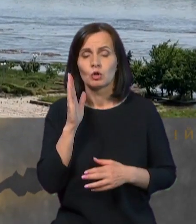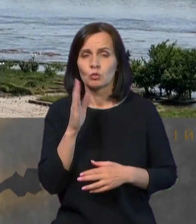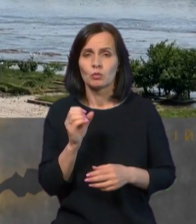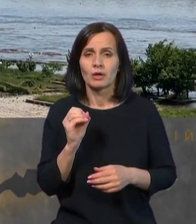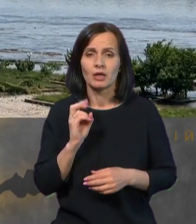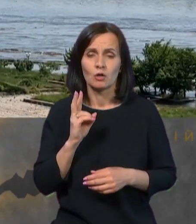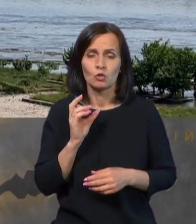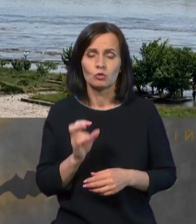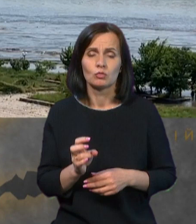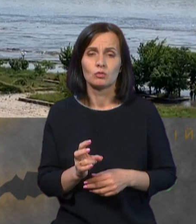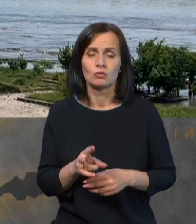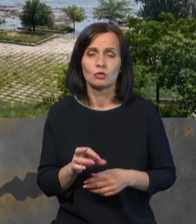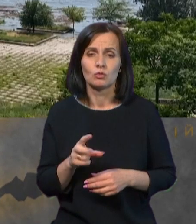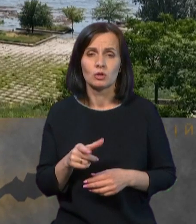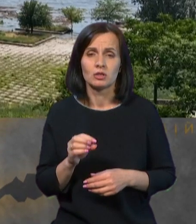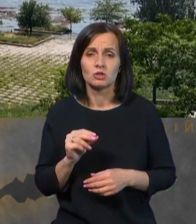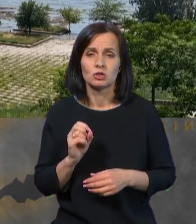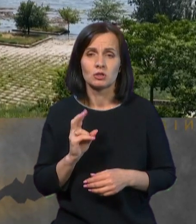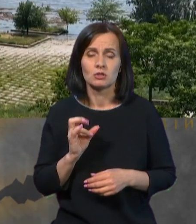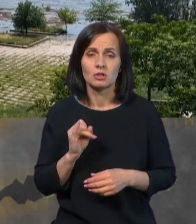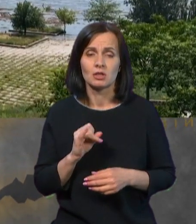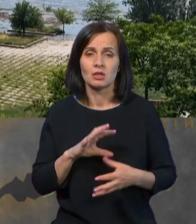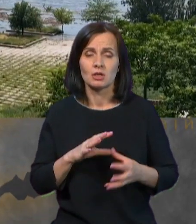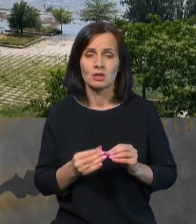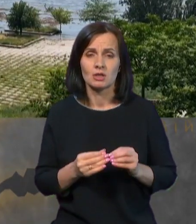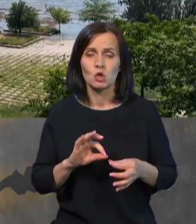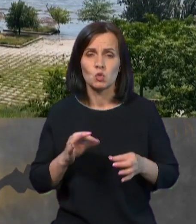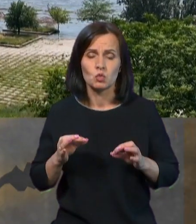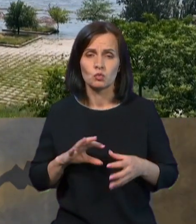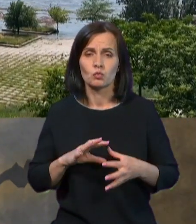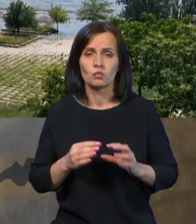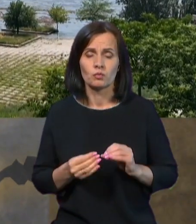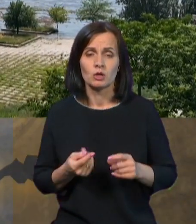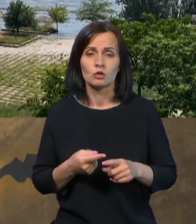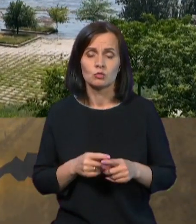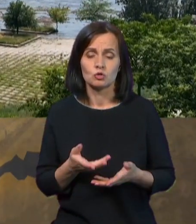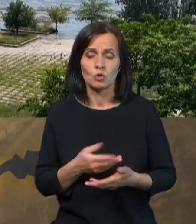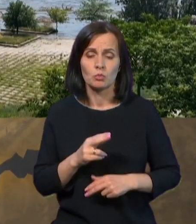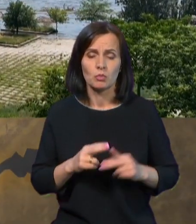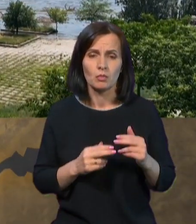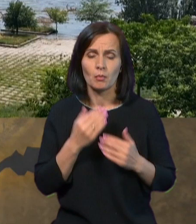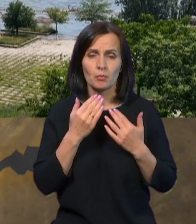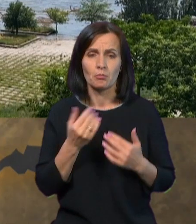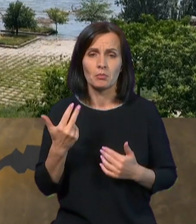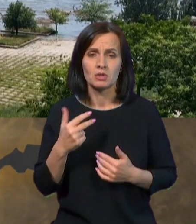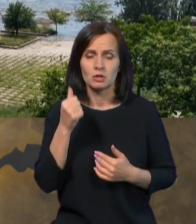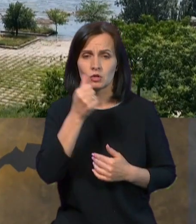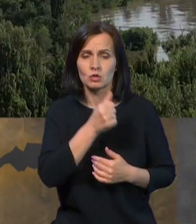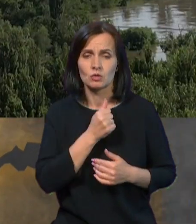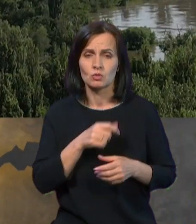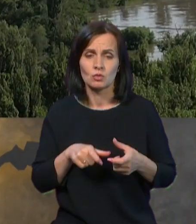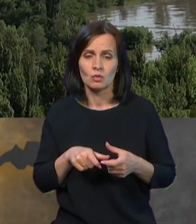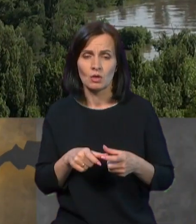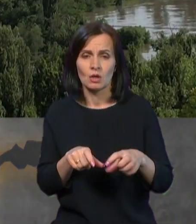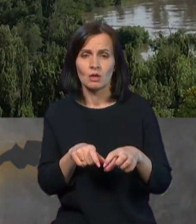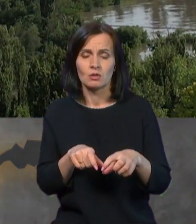логістичні наслідки. Тому що ми будували останні 30 років артерію доставки